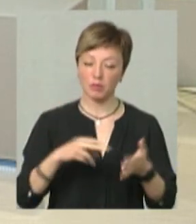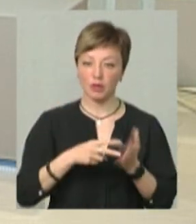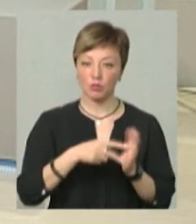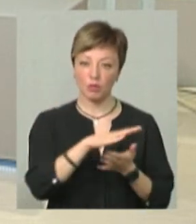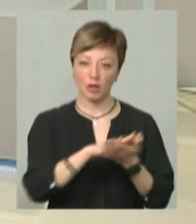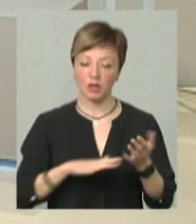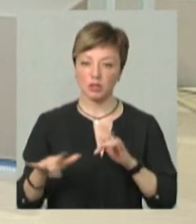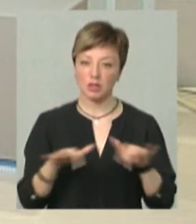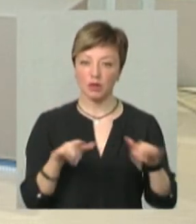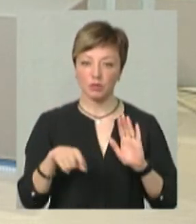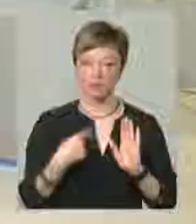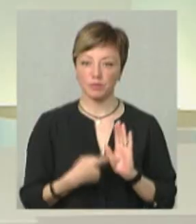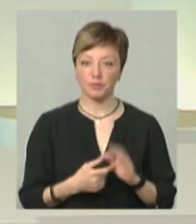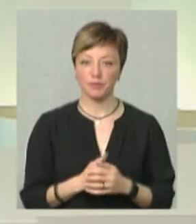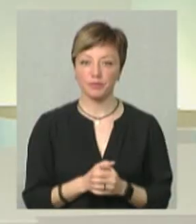планується подальші якісь заходи?